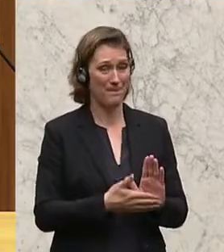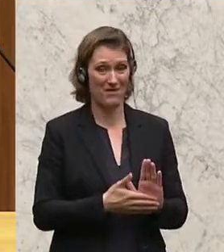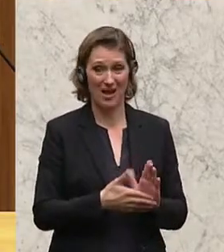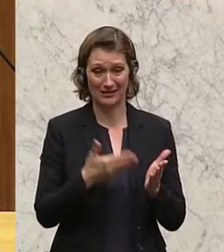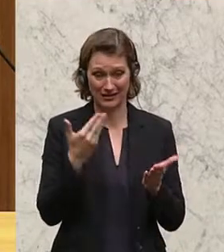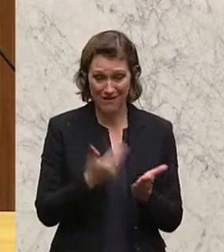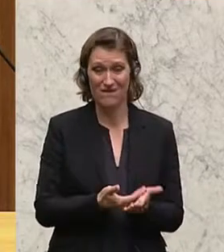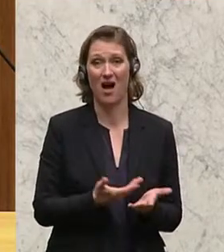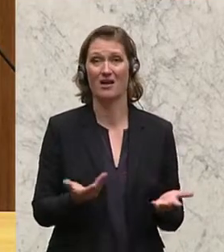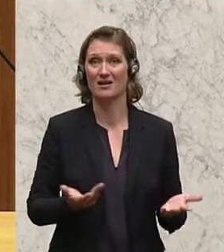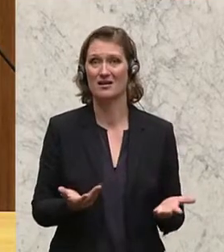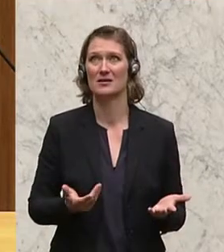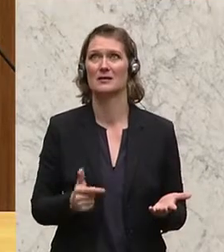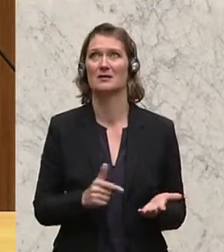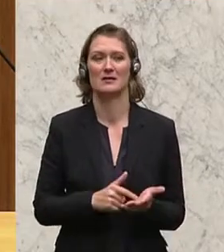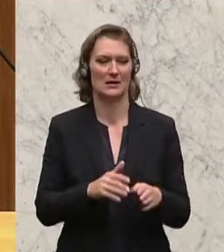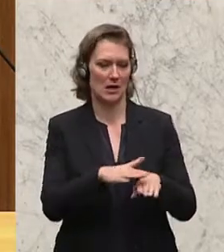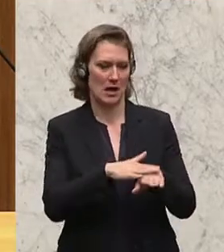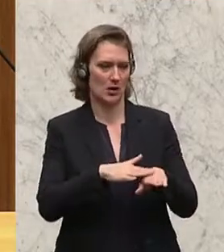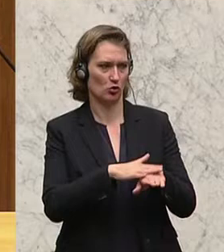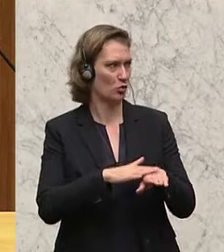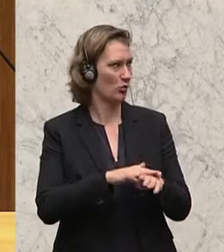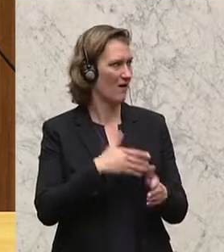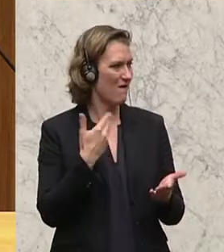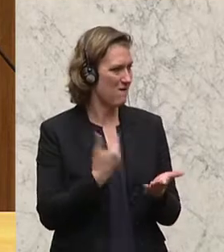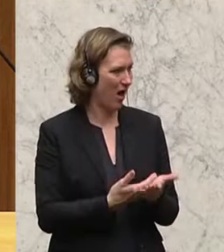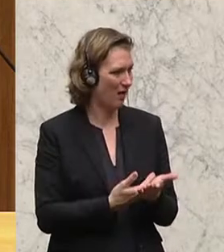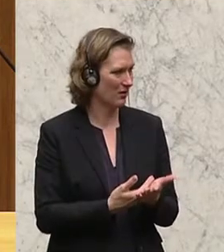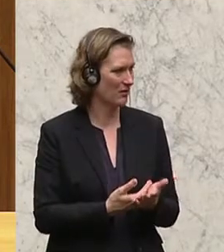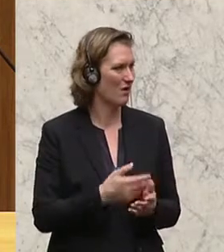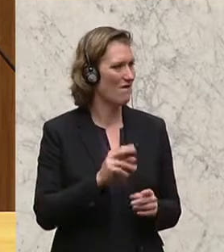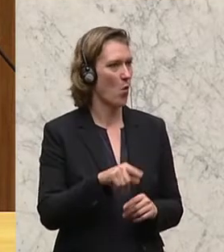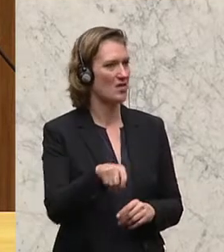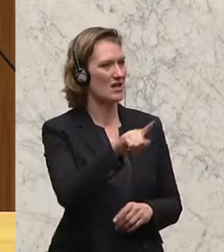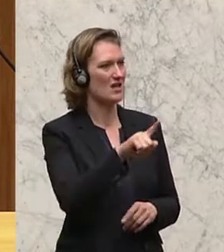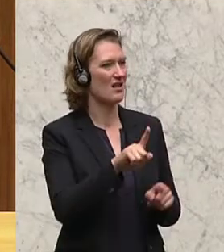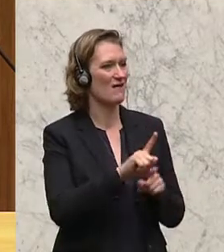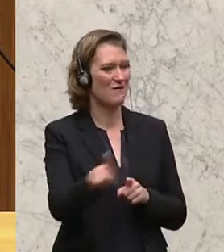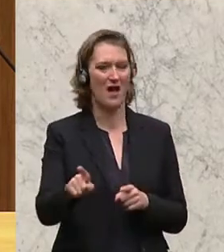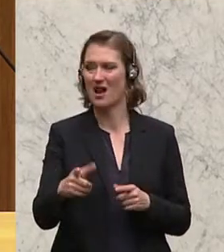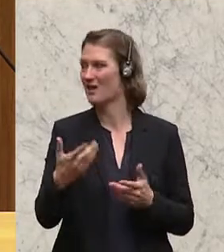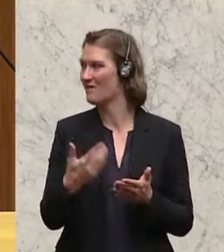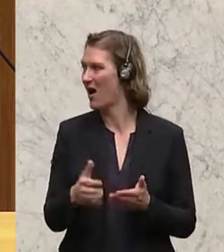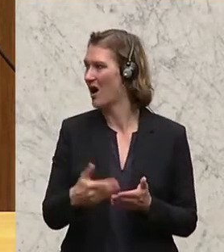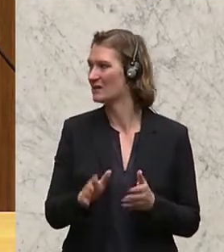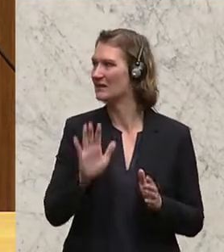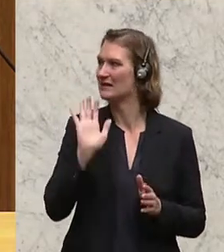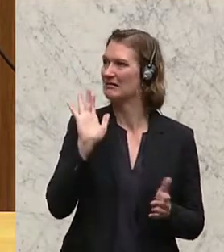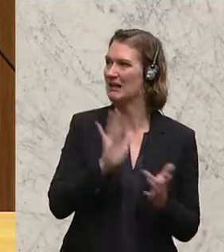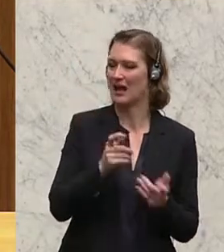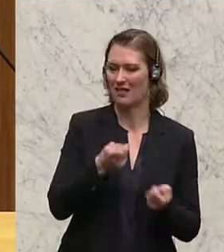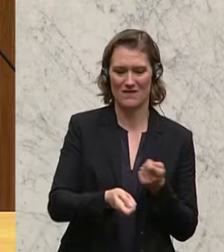ist, dass wir von Ihnen vermissen, was ist jetzt Ihr